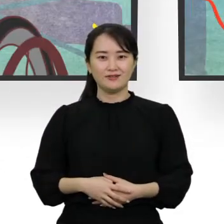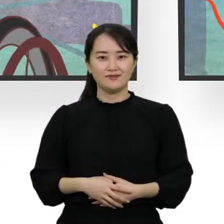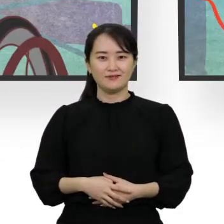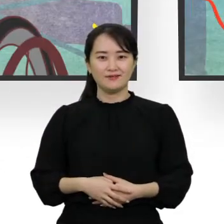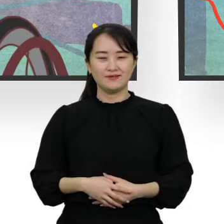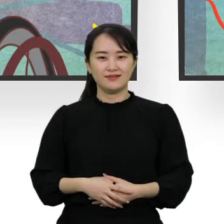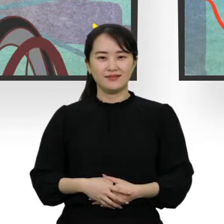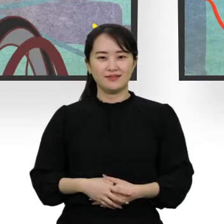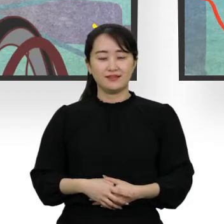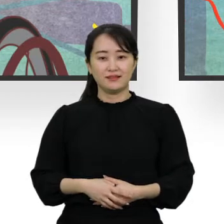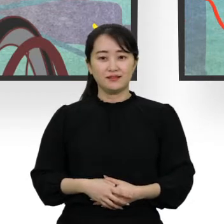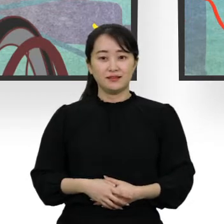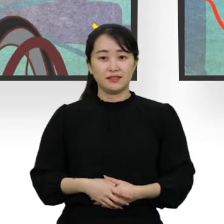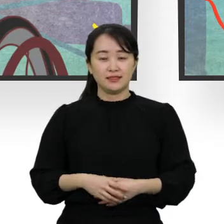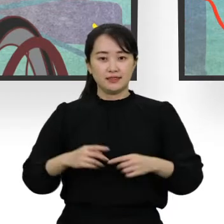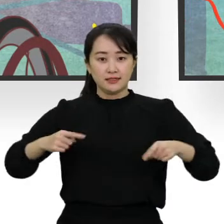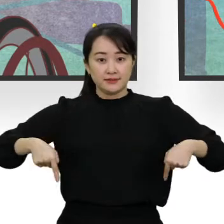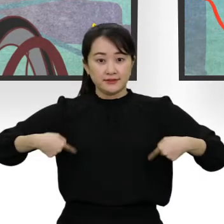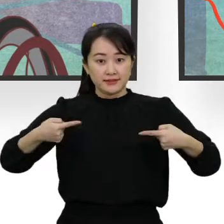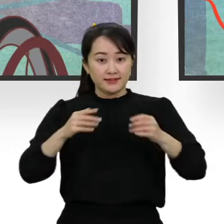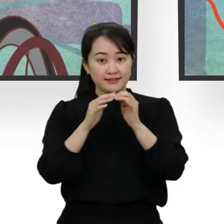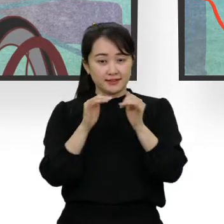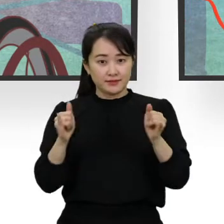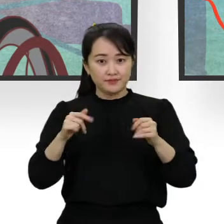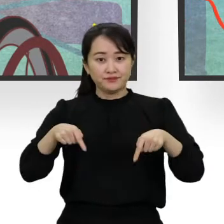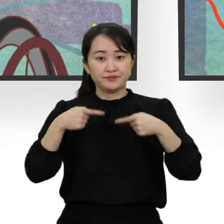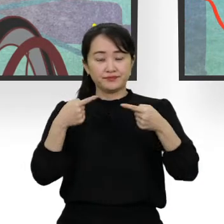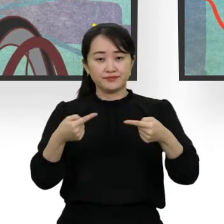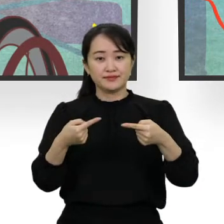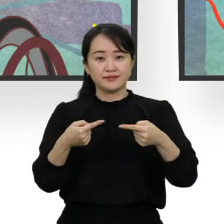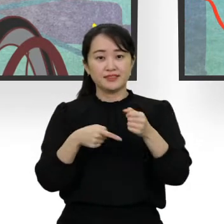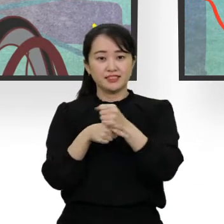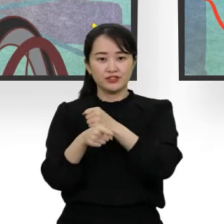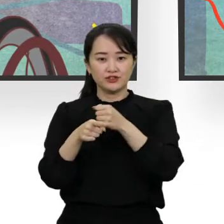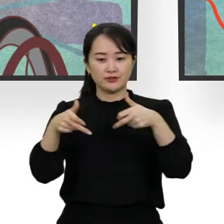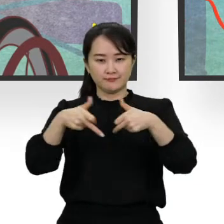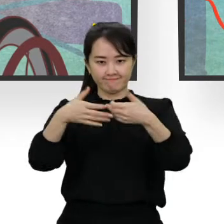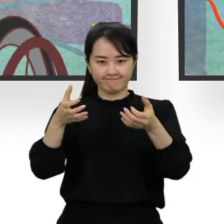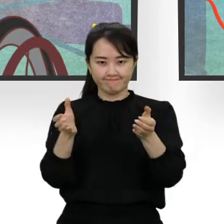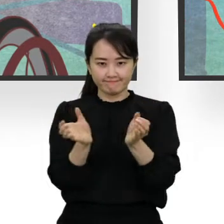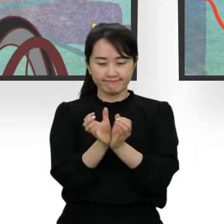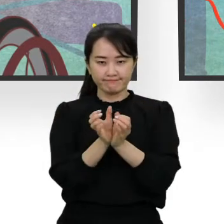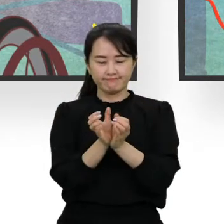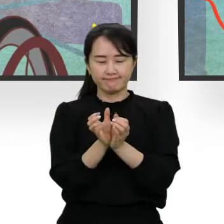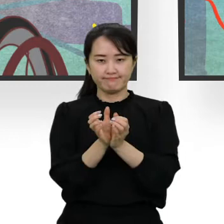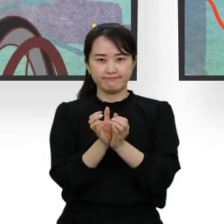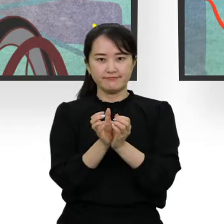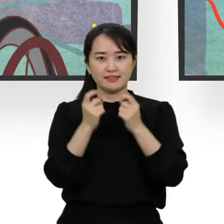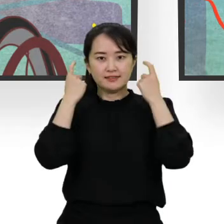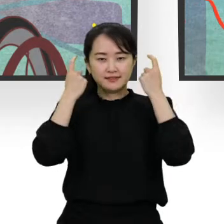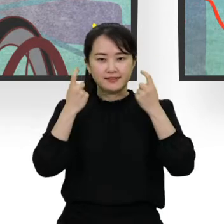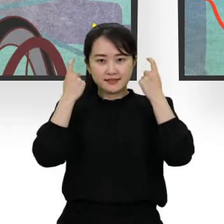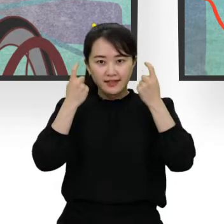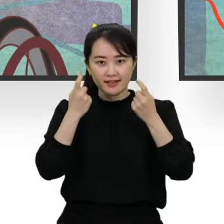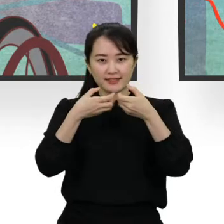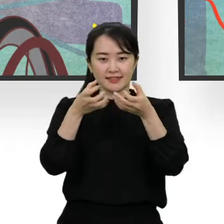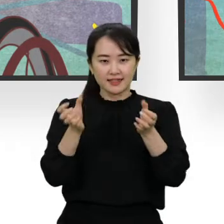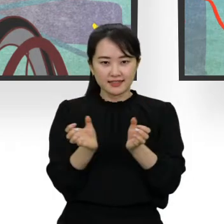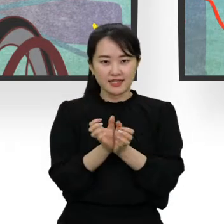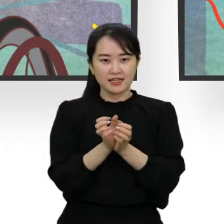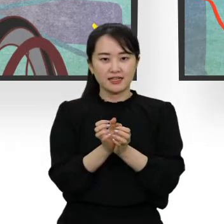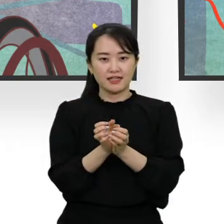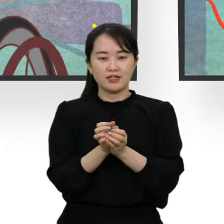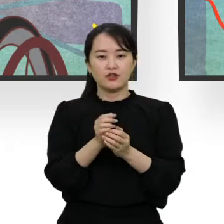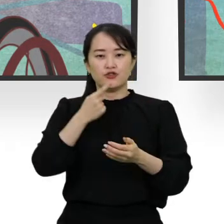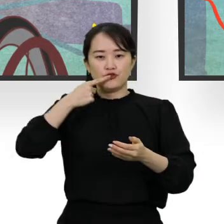이들이 이번 축제에 참여할 수 있었던 건 장애인단체와 관광단체, 그리고 축제 주최 측이 누구나